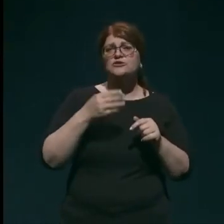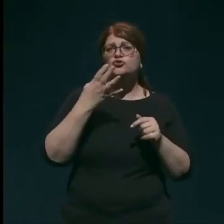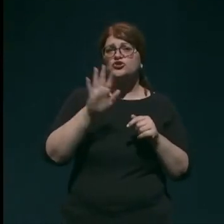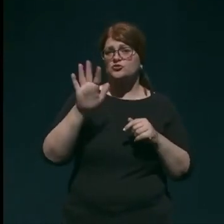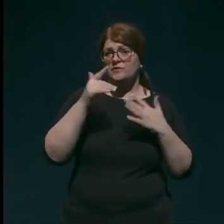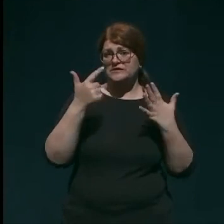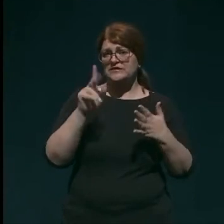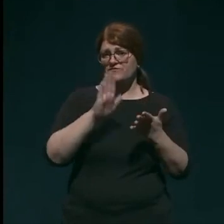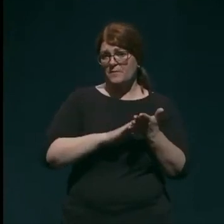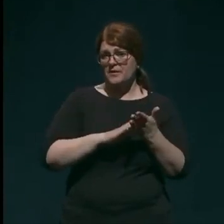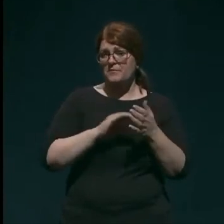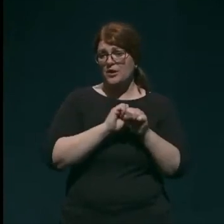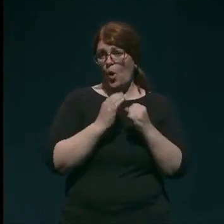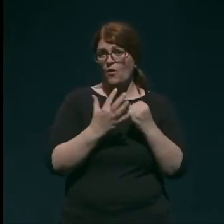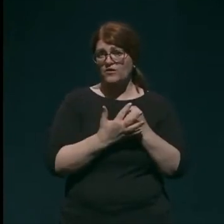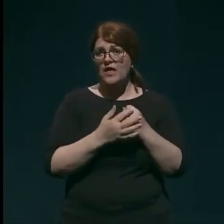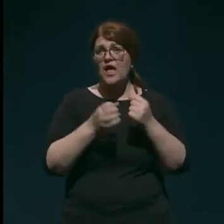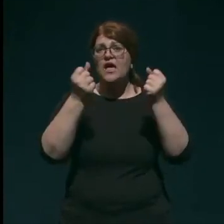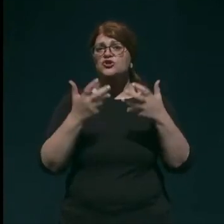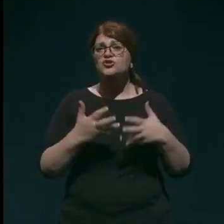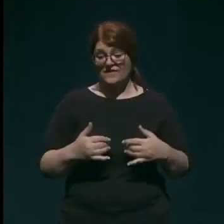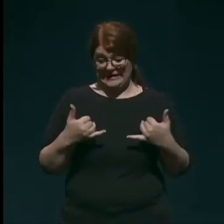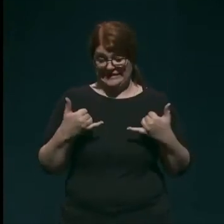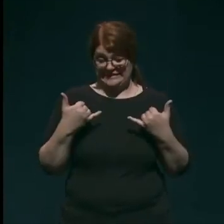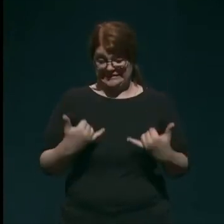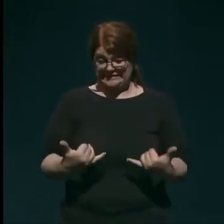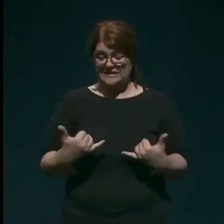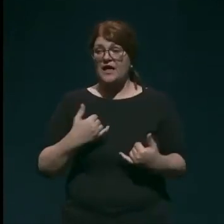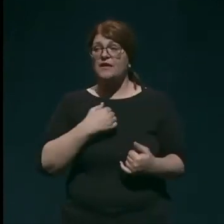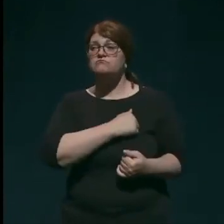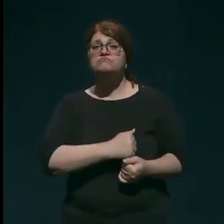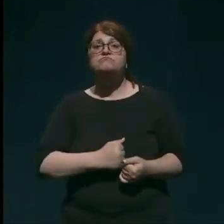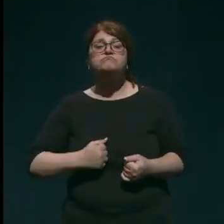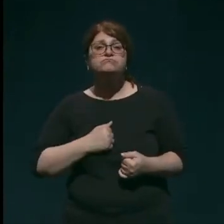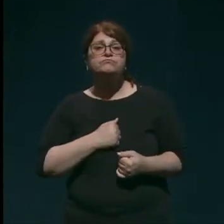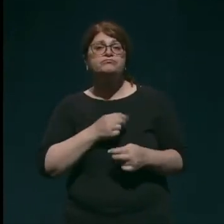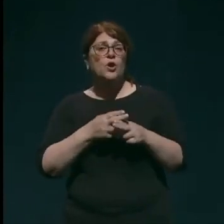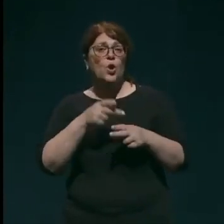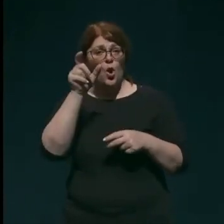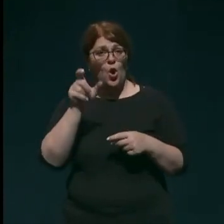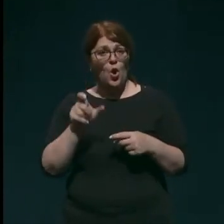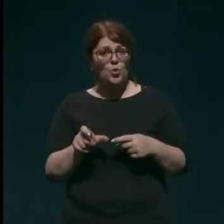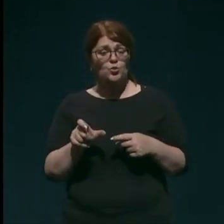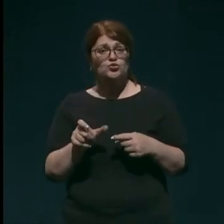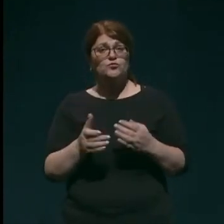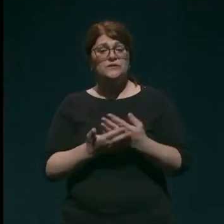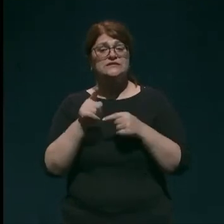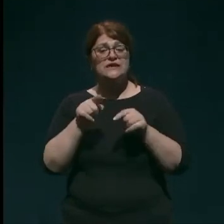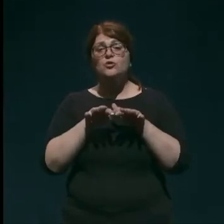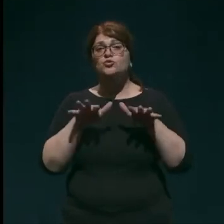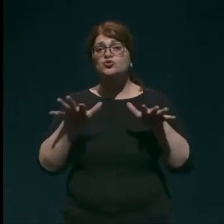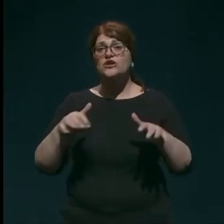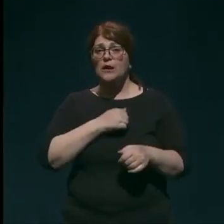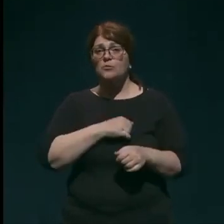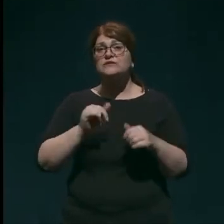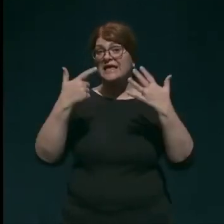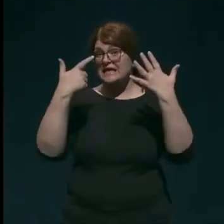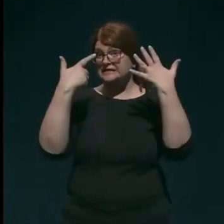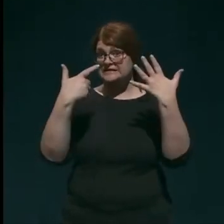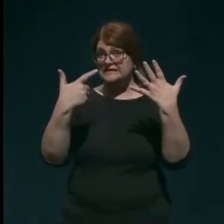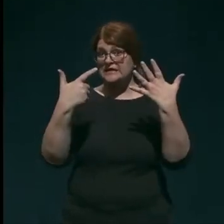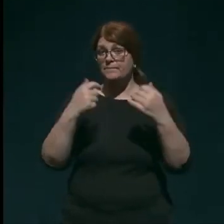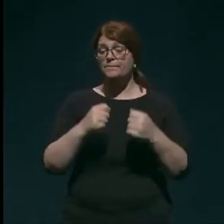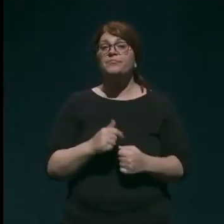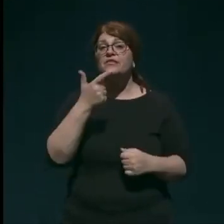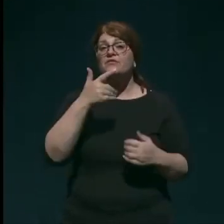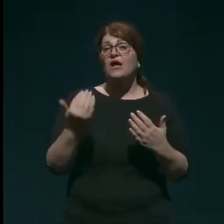Sloveniji, COVID-a, število akutnih, trenutnih okužb, relevantnih za to epidemiološko širjenje bolezni L7, dva